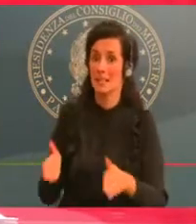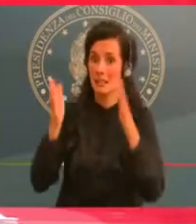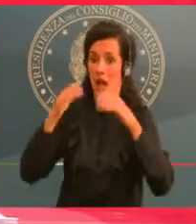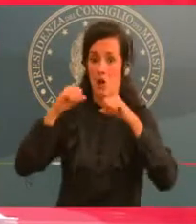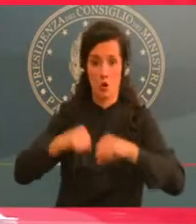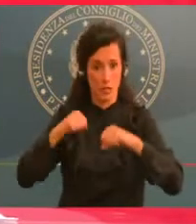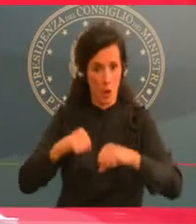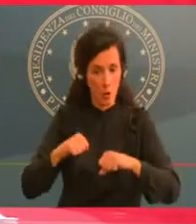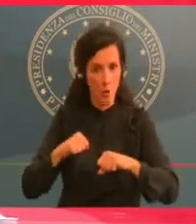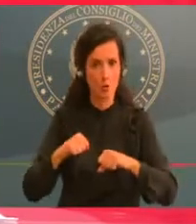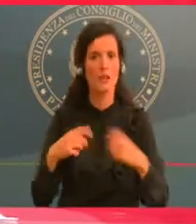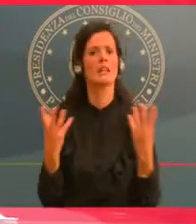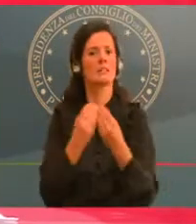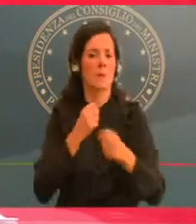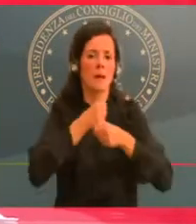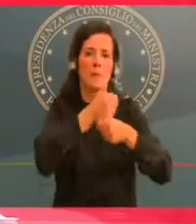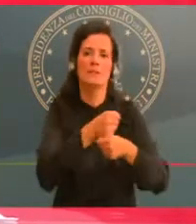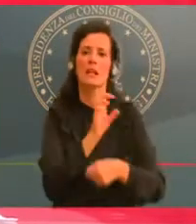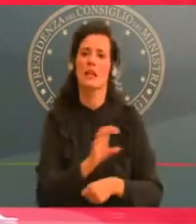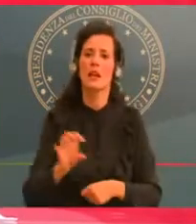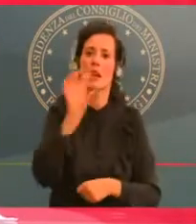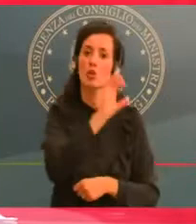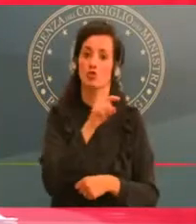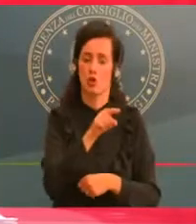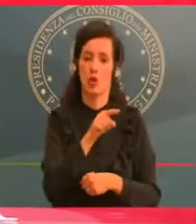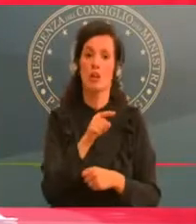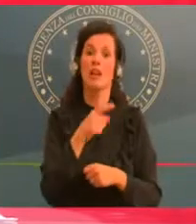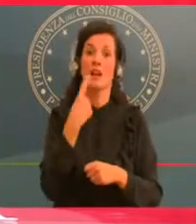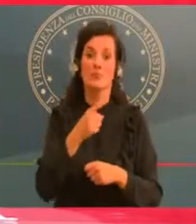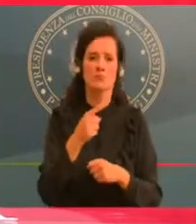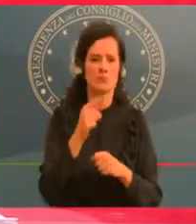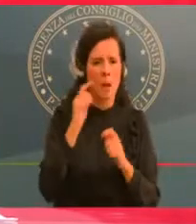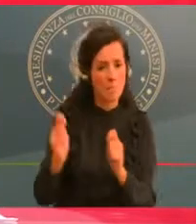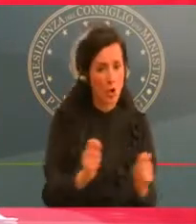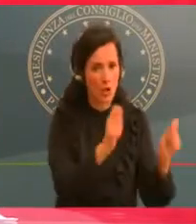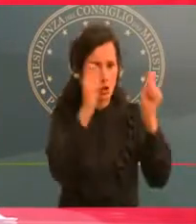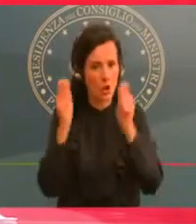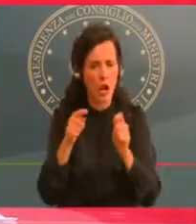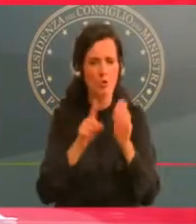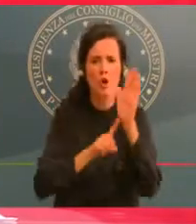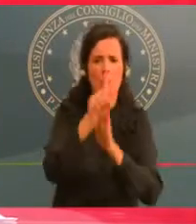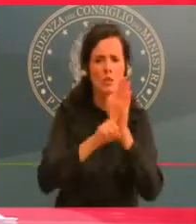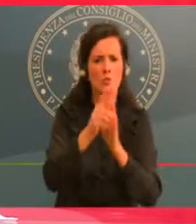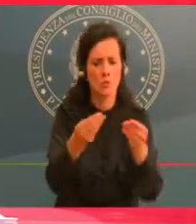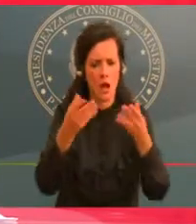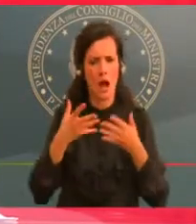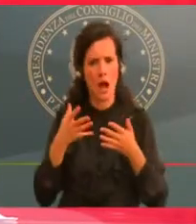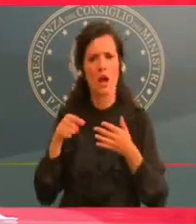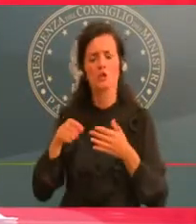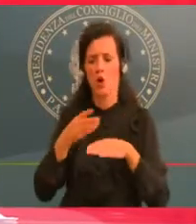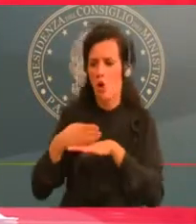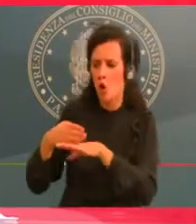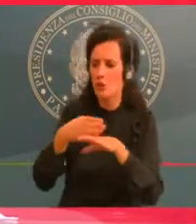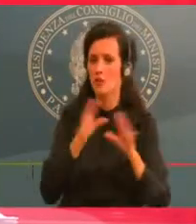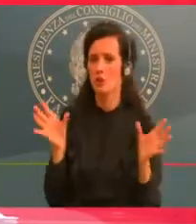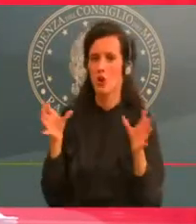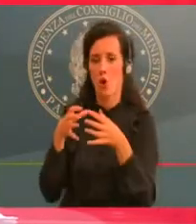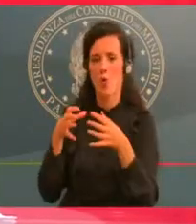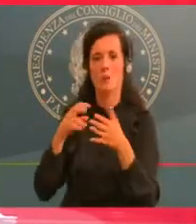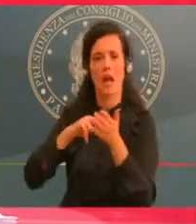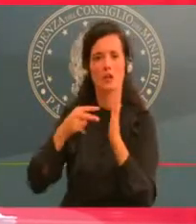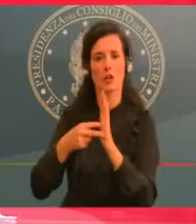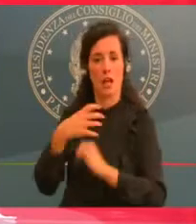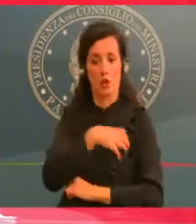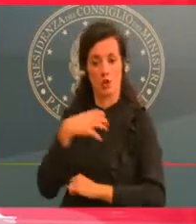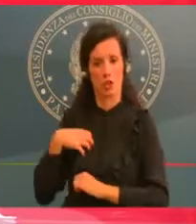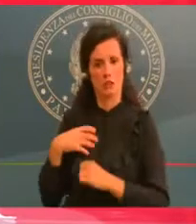dai componenti del Comitato Tecnico Scientifico. Se una regione, per intenderci all'esito dell'adozione di queste